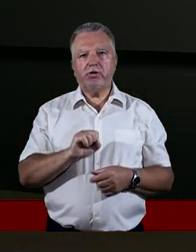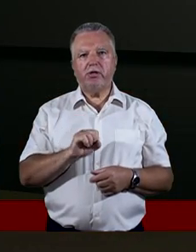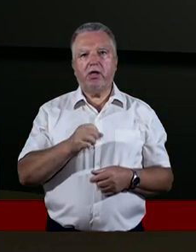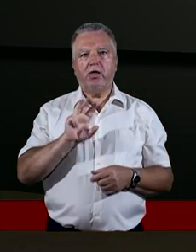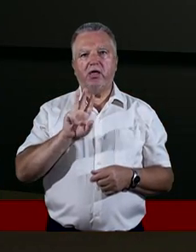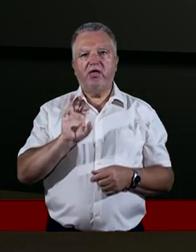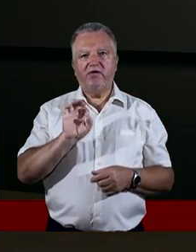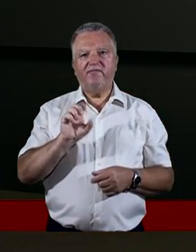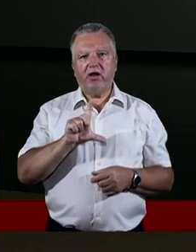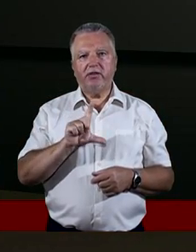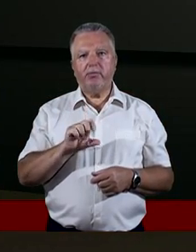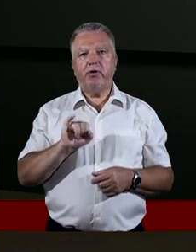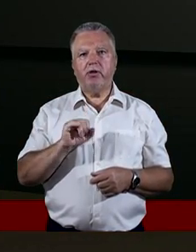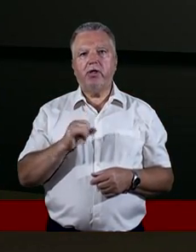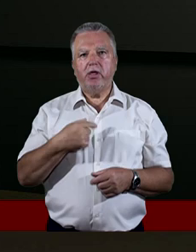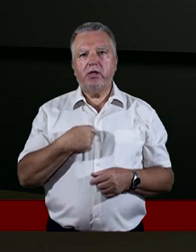Ja mam na imię Grzegorz.